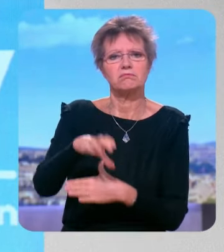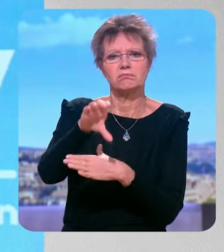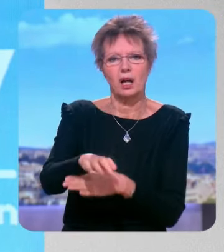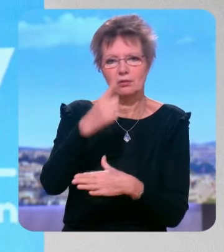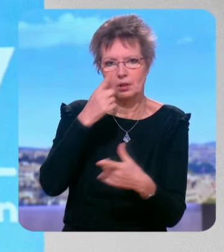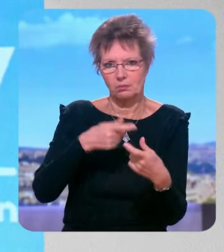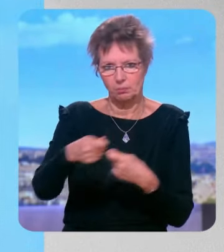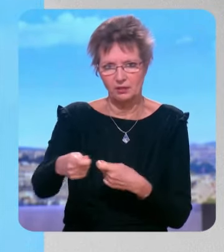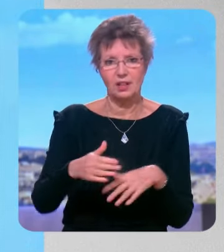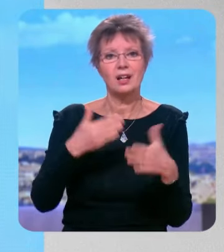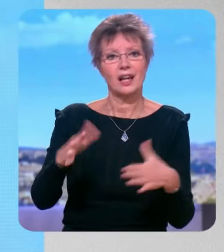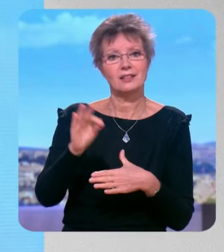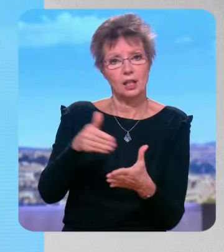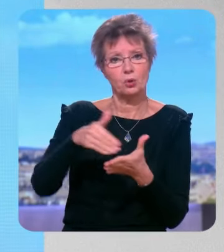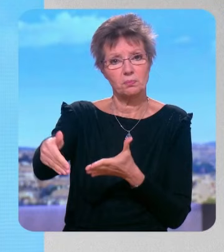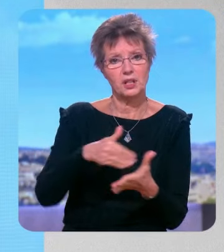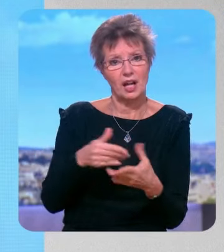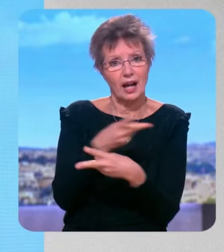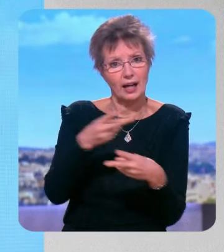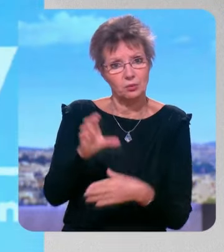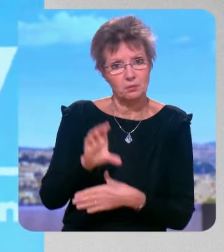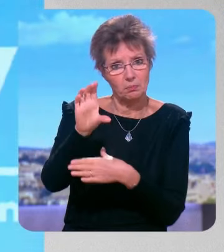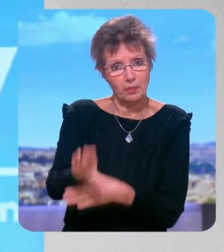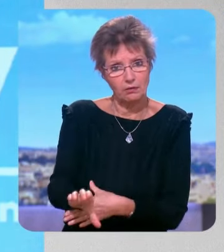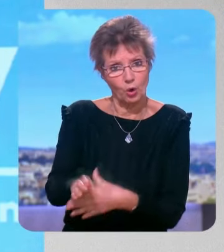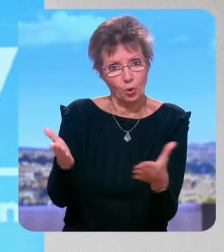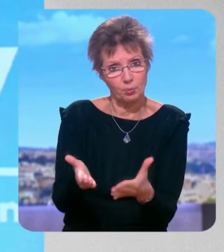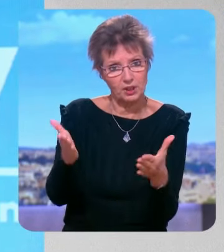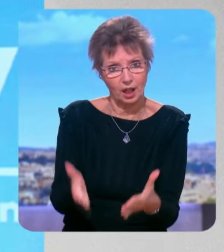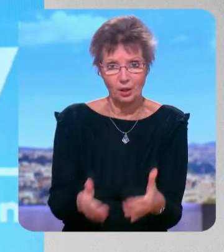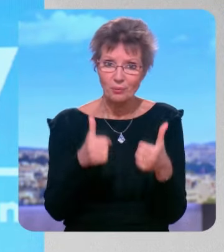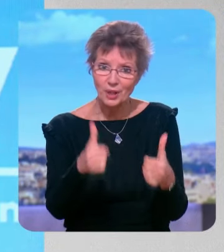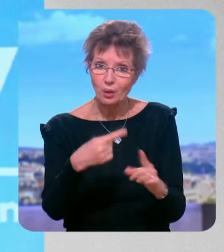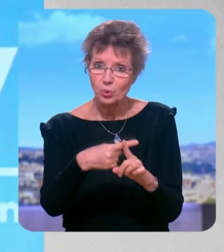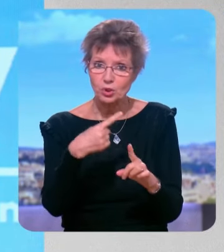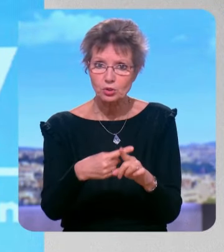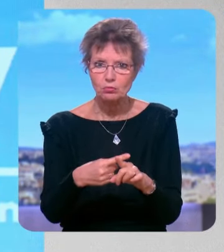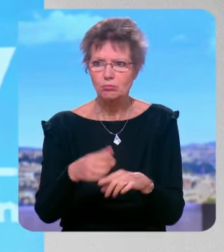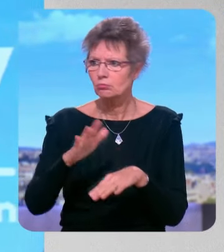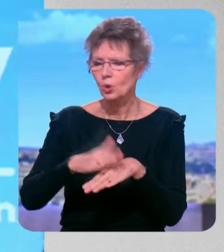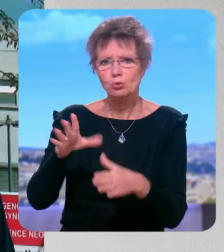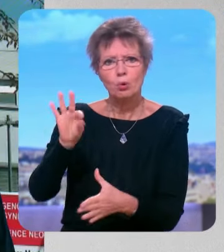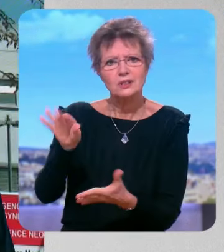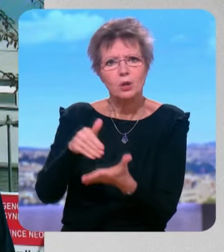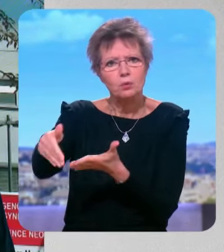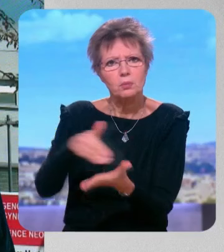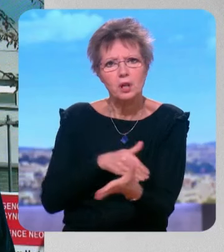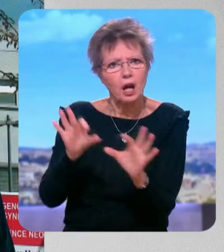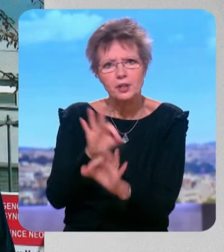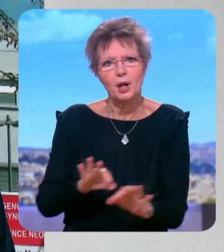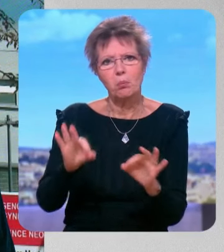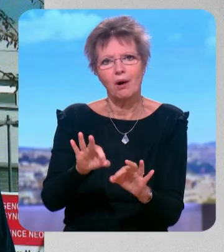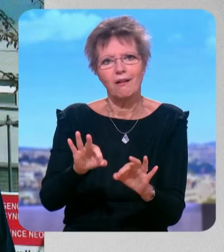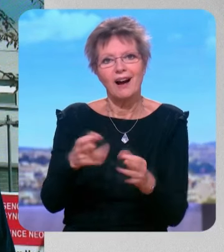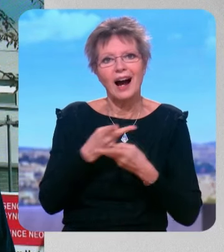annoncés dans les cinq ans qui viennent pour l'hôpital c'est plutôt une bonne chose non alors d'abord ces 32 milliards il n'existe pas ou plus exactement c'est un effet